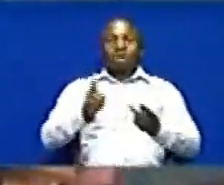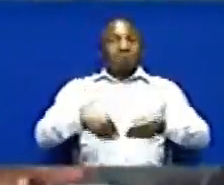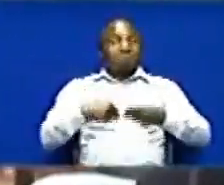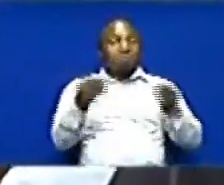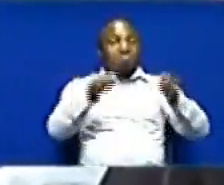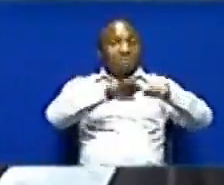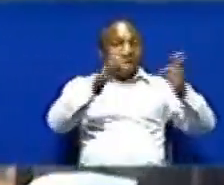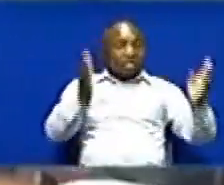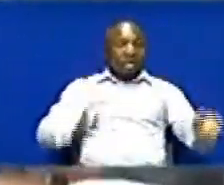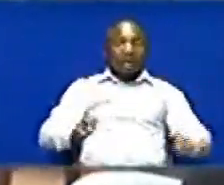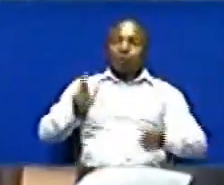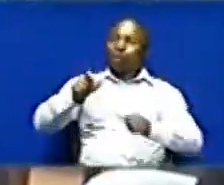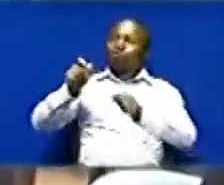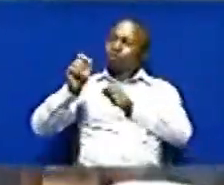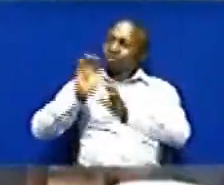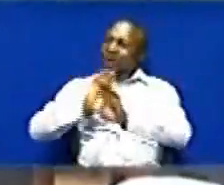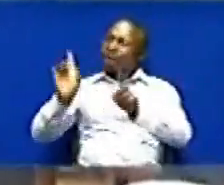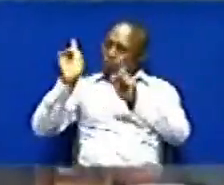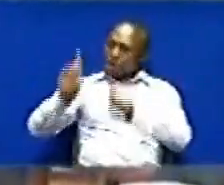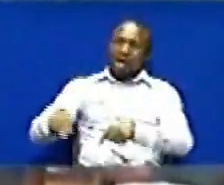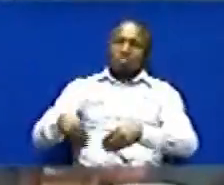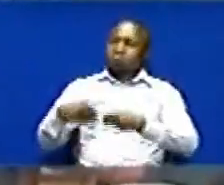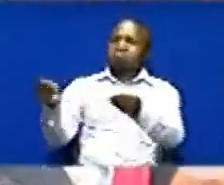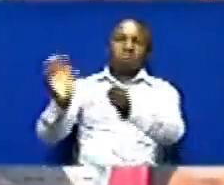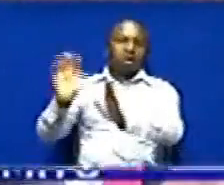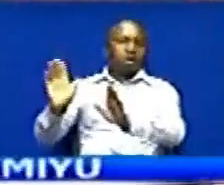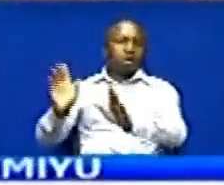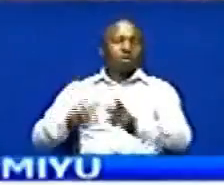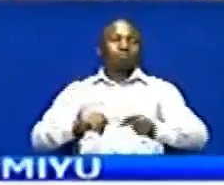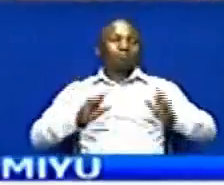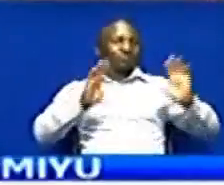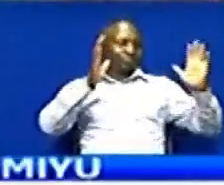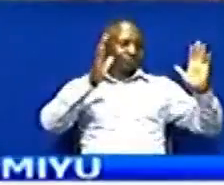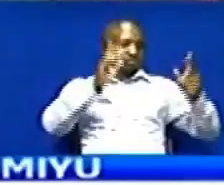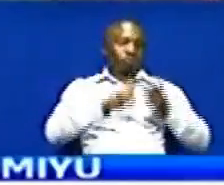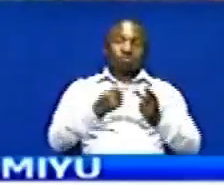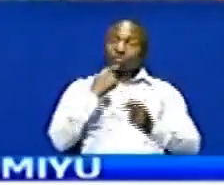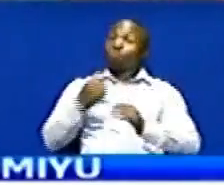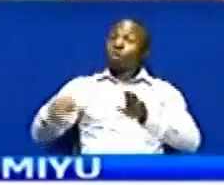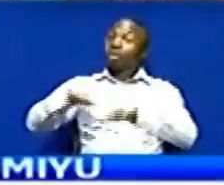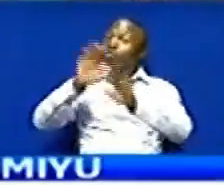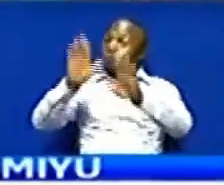meza ambawa na meza Kiki kiri Nimesema mwenye kiti tumuate